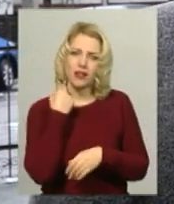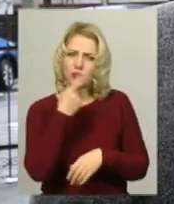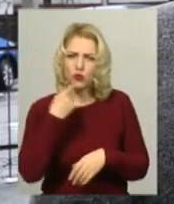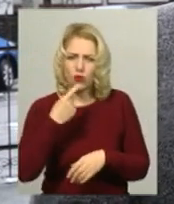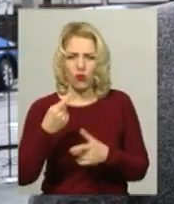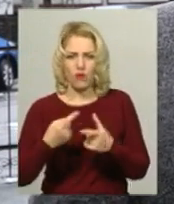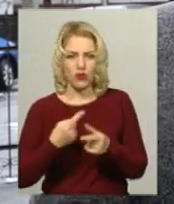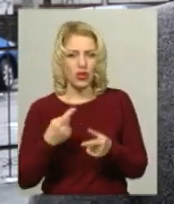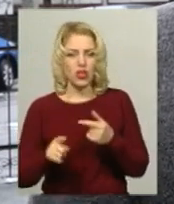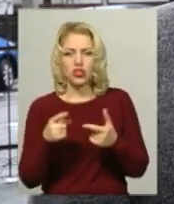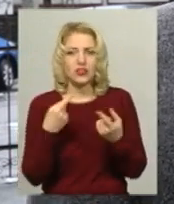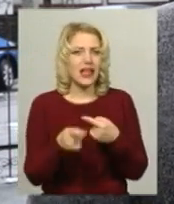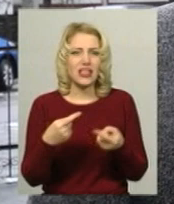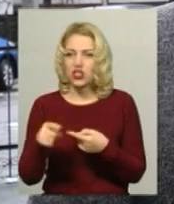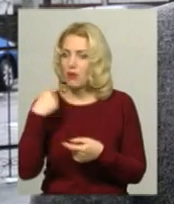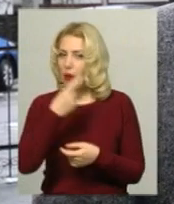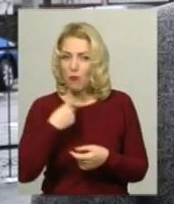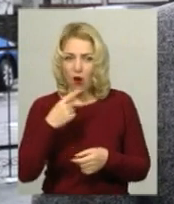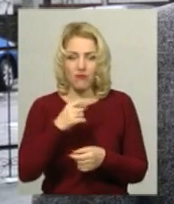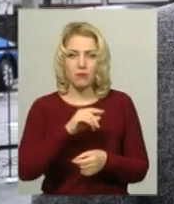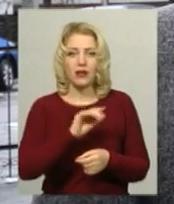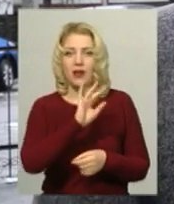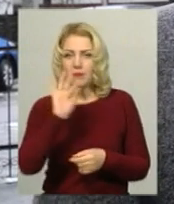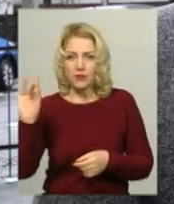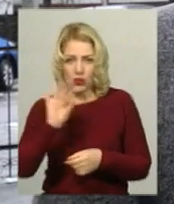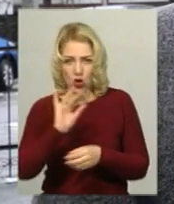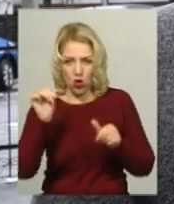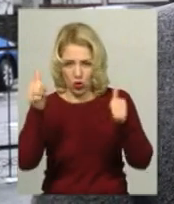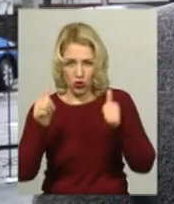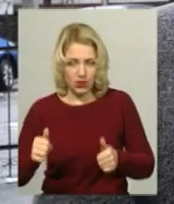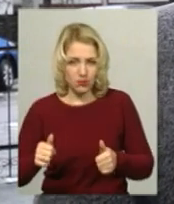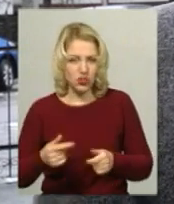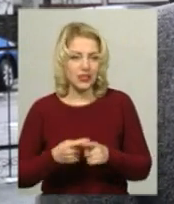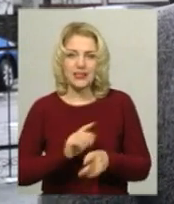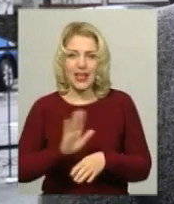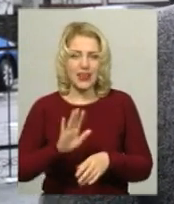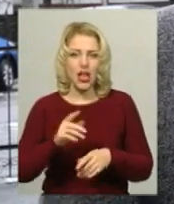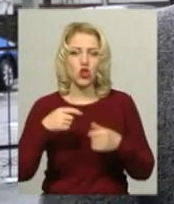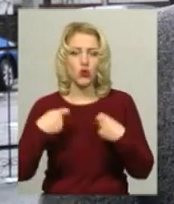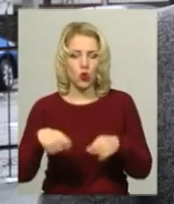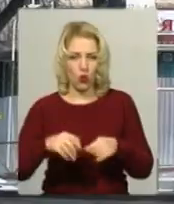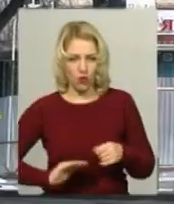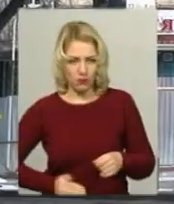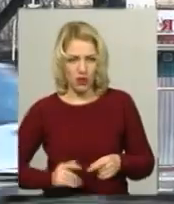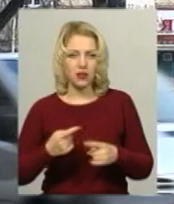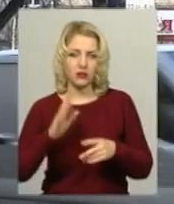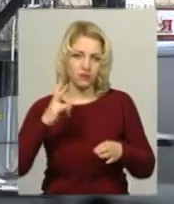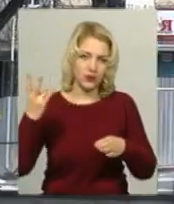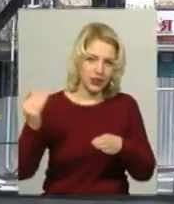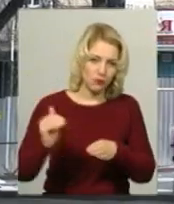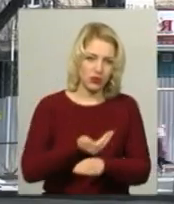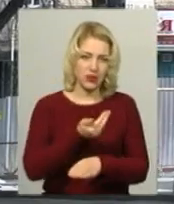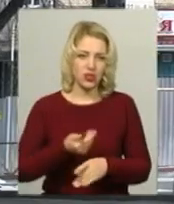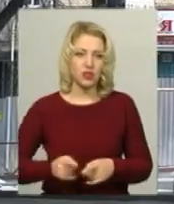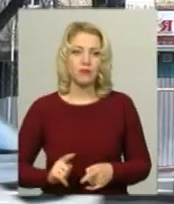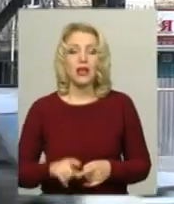український лад, чи іншими мовами розміщені відповідно, але це не є торгові марки, це не є бренди, вони підлягають демонтажу. Деякі власники